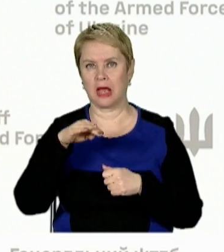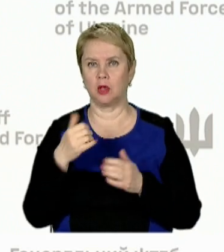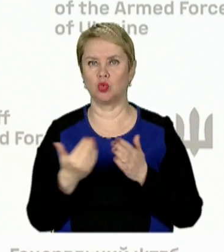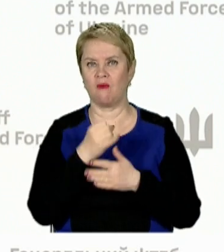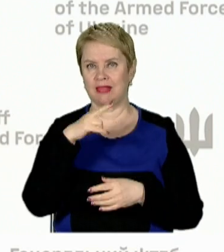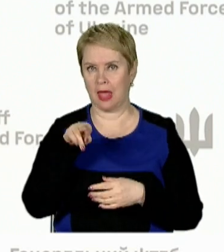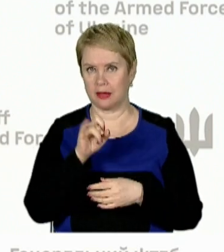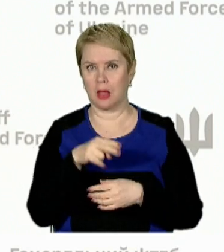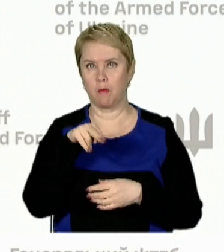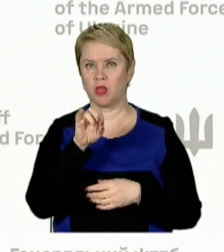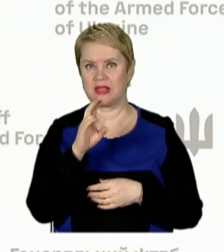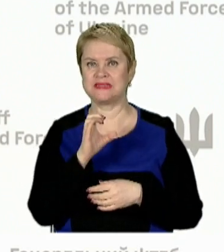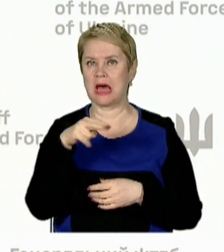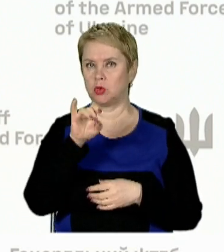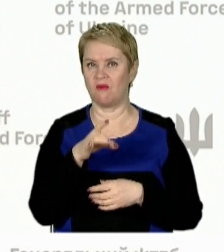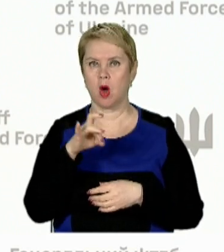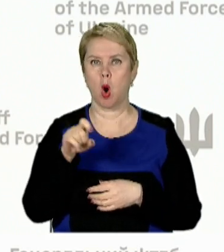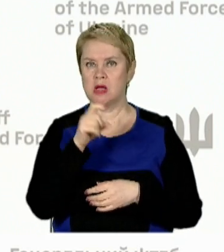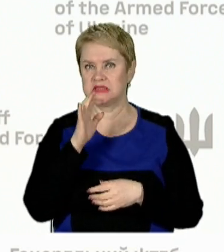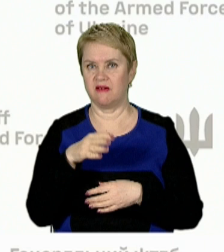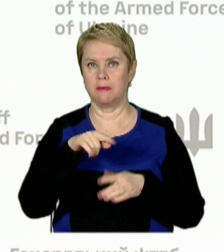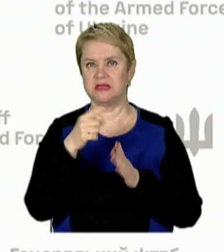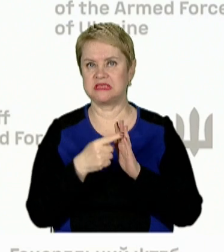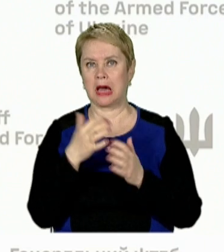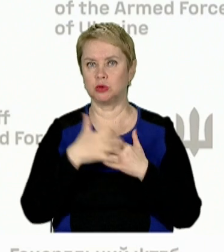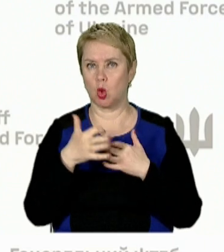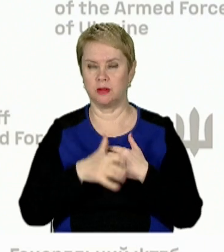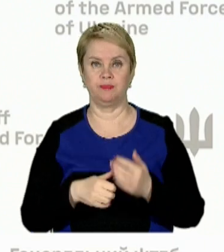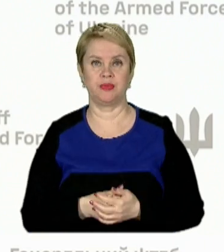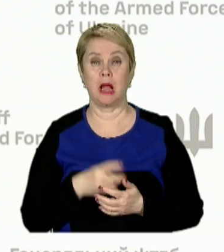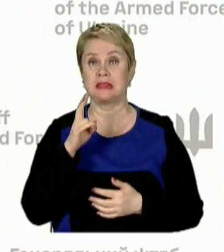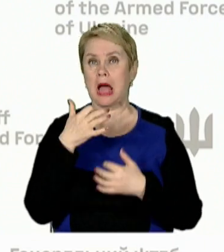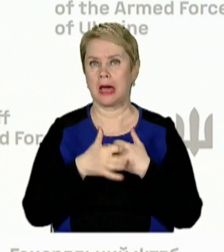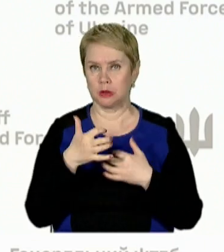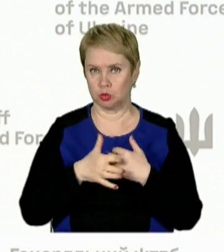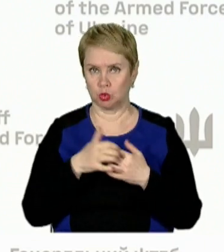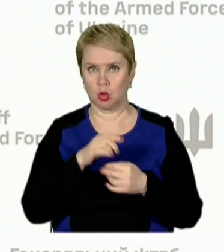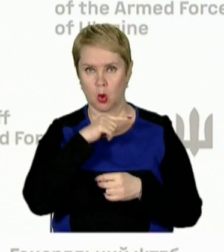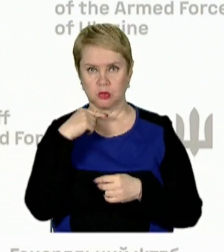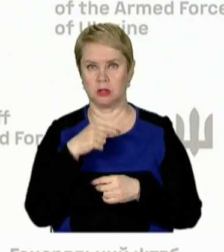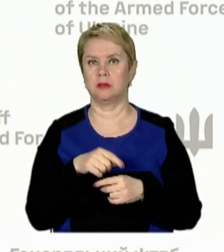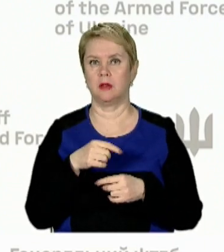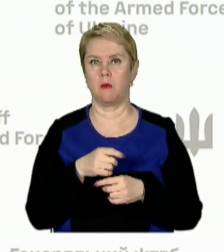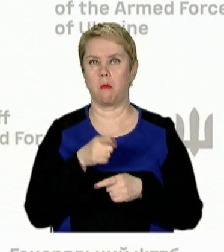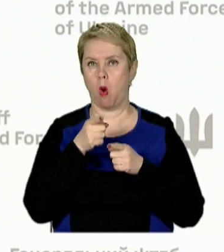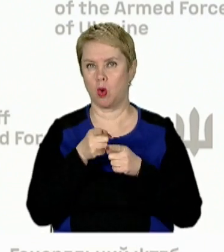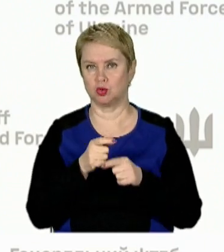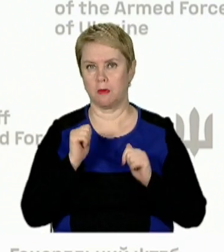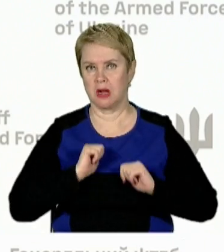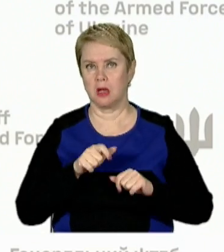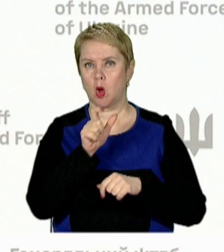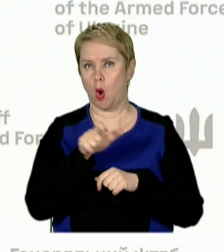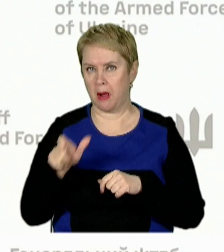Новотягінка, Понятівка, Садове, Розлив та місто Херсон. На Херсонщині російські окупанти погрожують мирним